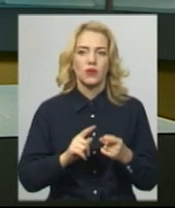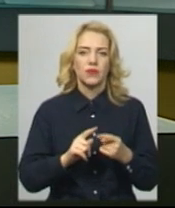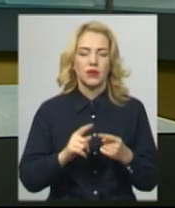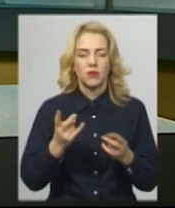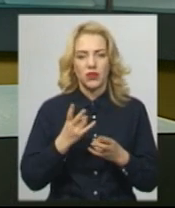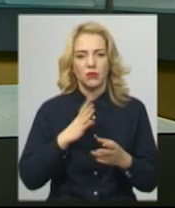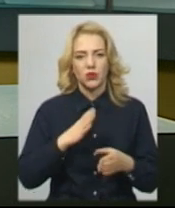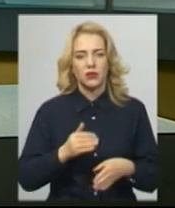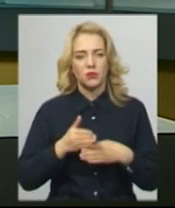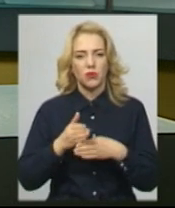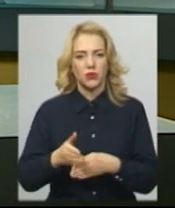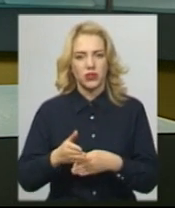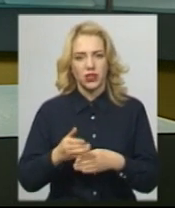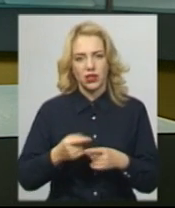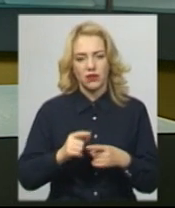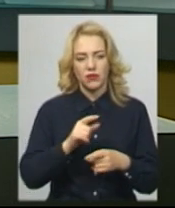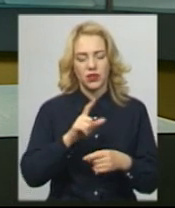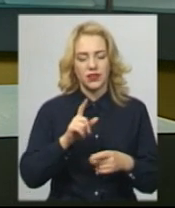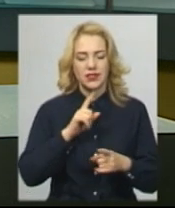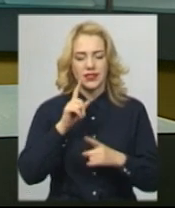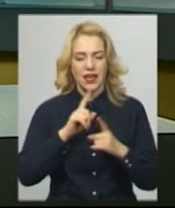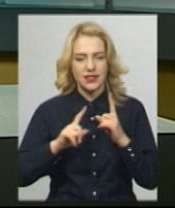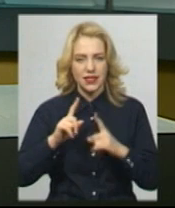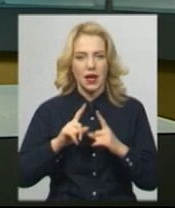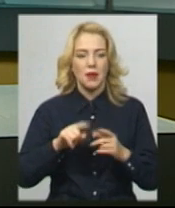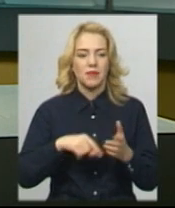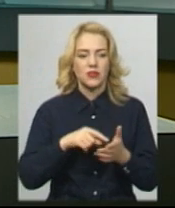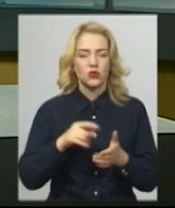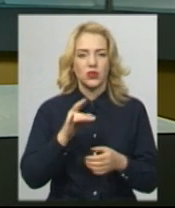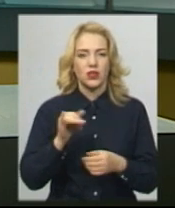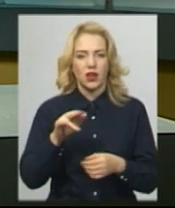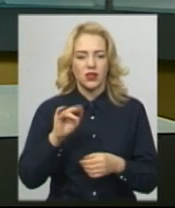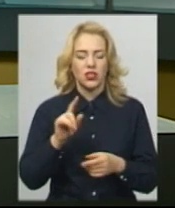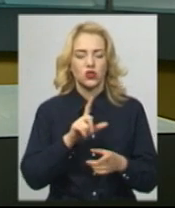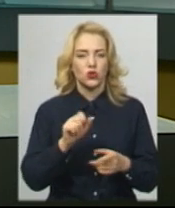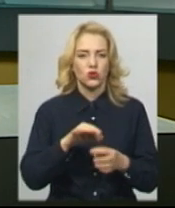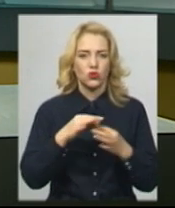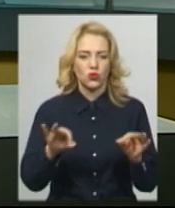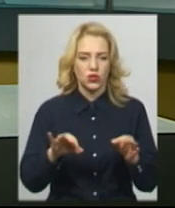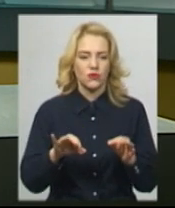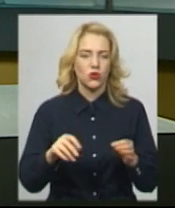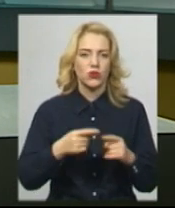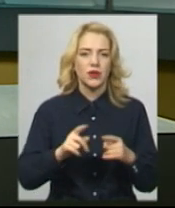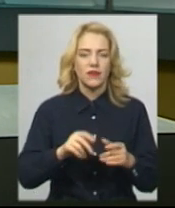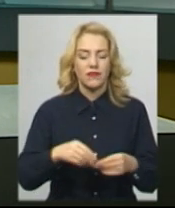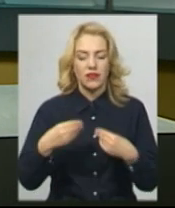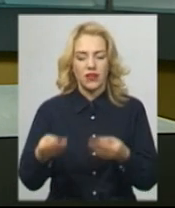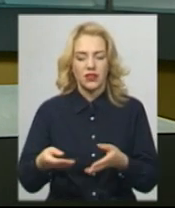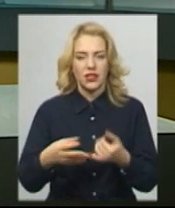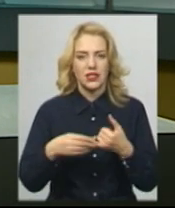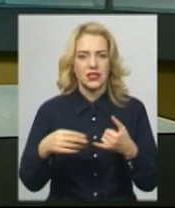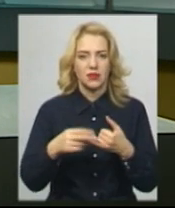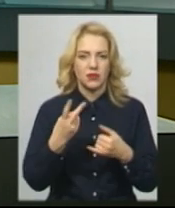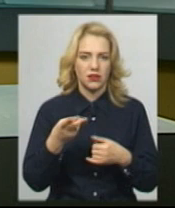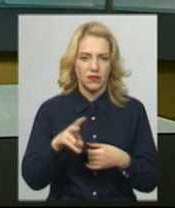мала посприяти у наданні сесію місцевої ради дозволу на виготовлення проєктів землеустрою про відведення двох земельних ділянок для